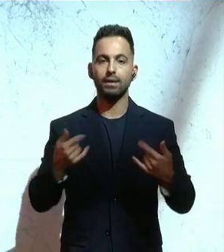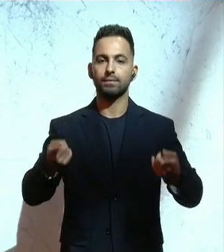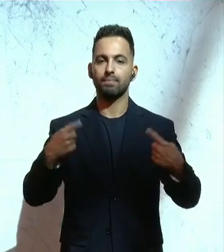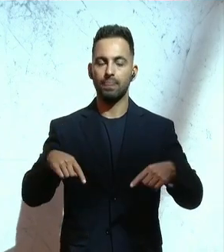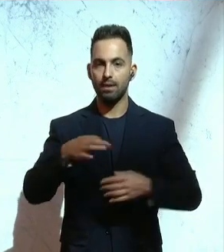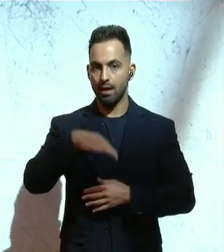Tagesordnung ein. Und die